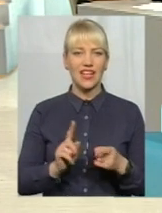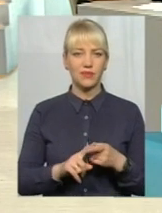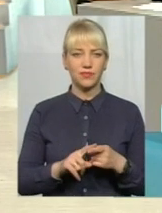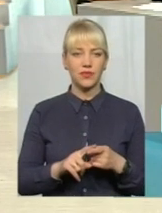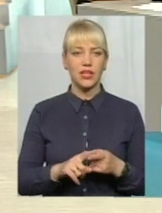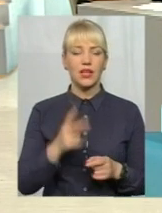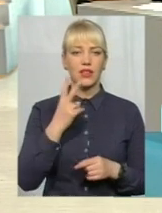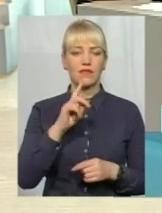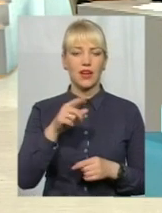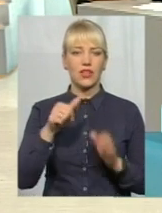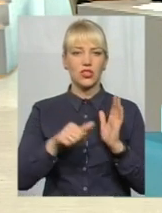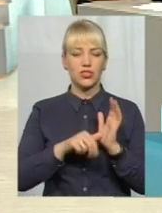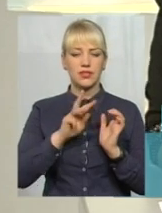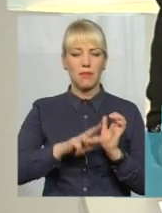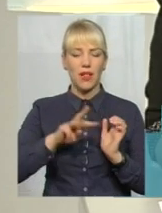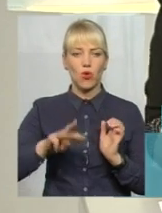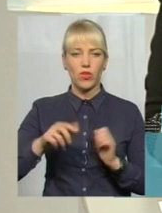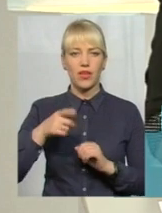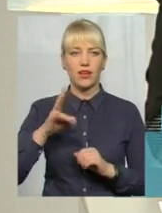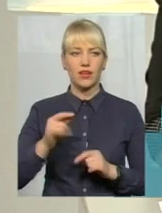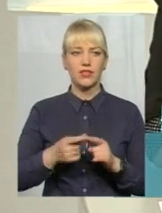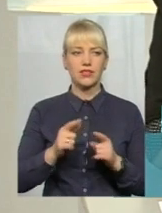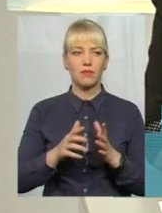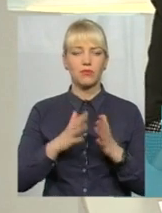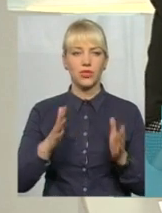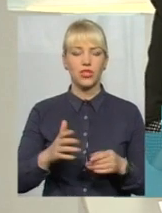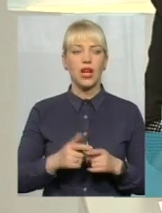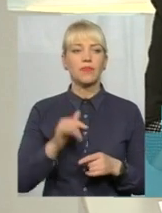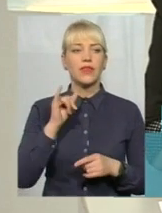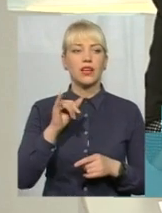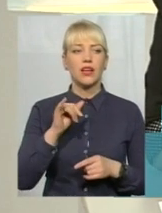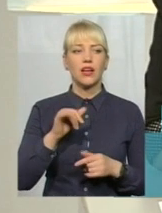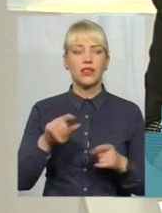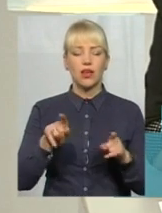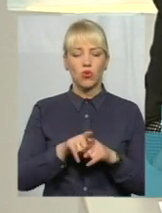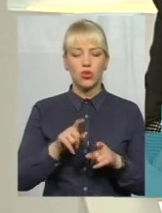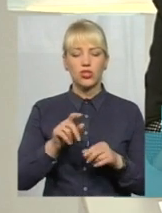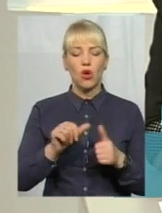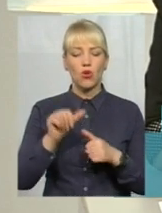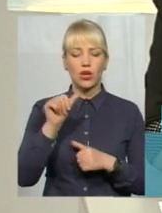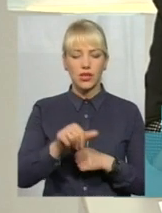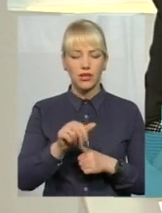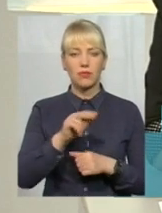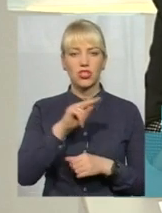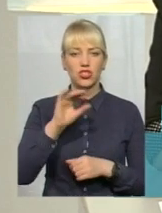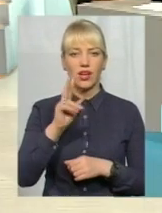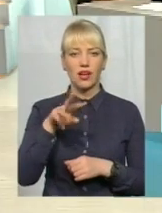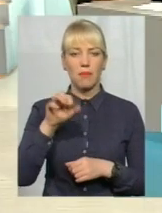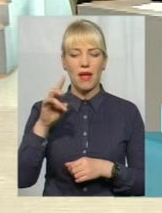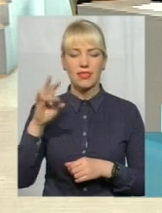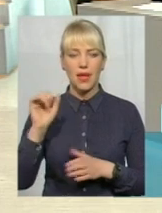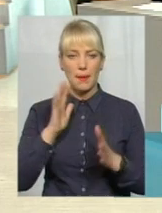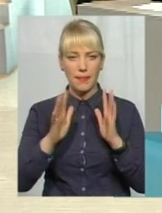2,6 мільйона гривень. Тобто більше, ніж окрім велодоріжків в парку Чекмана, минулого року збудували ще велодоріжки?